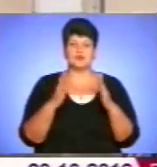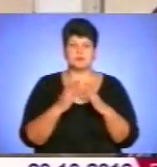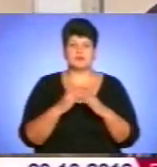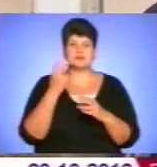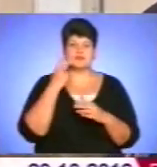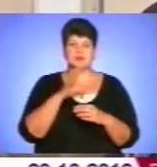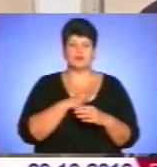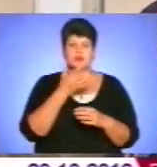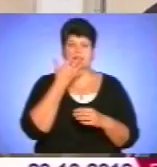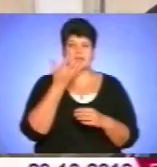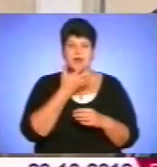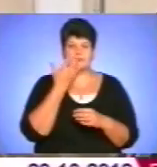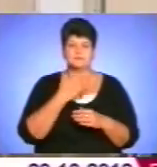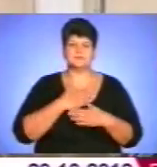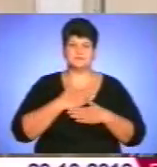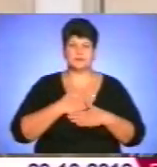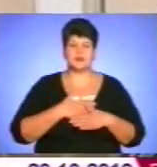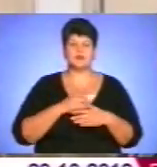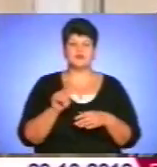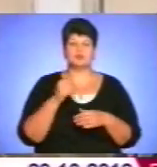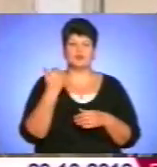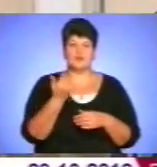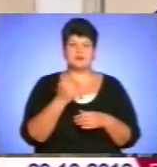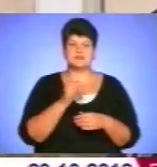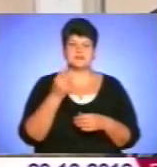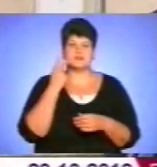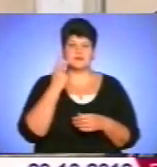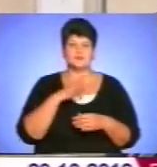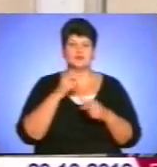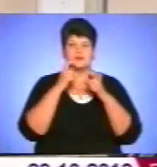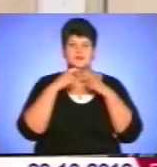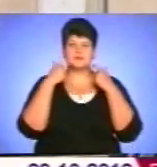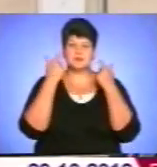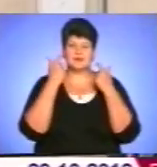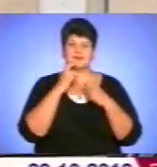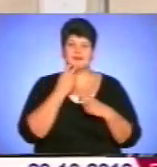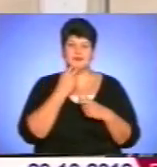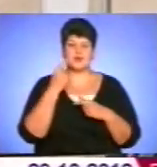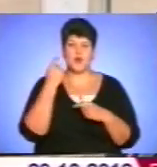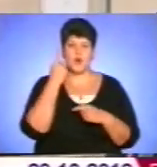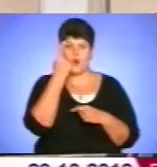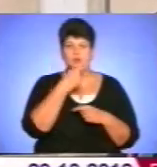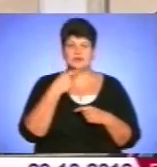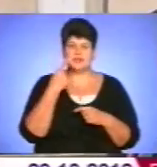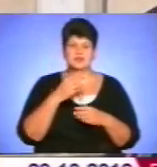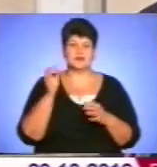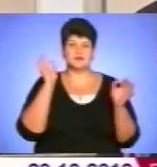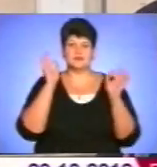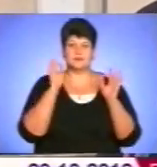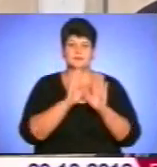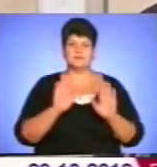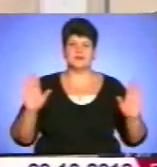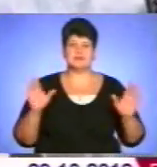тепло, затишно, щоб у вас завжди були усміхнені обличчя і лунала у ваших домівках пісня.